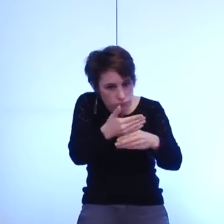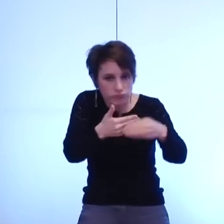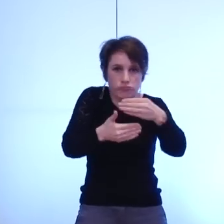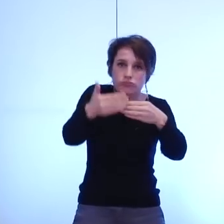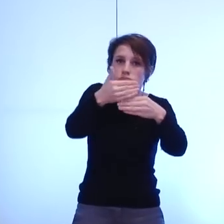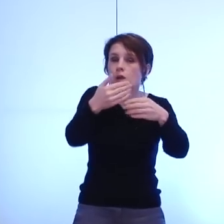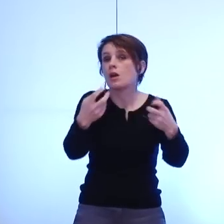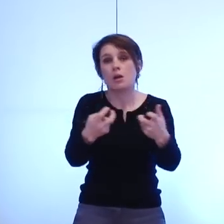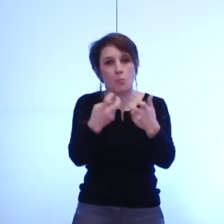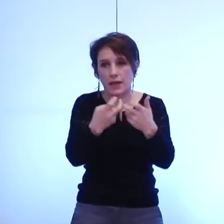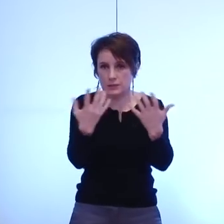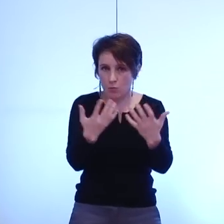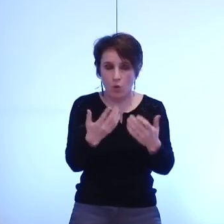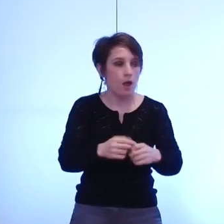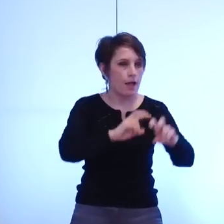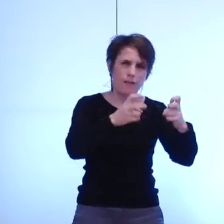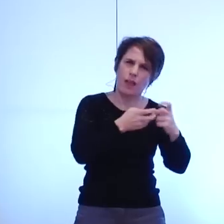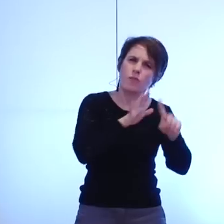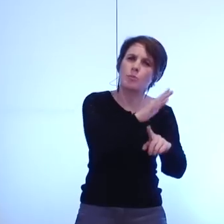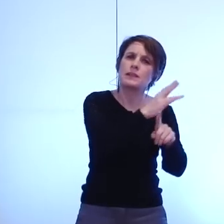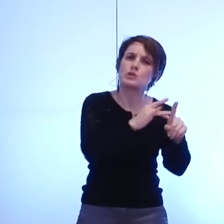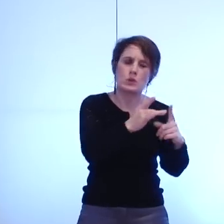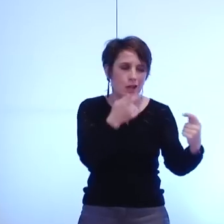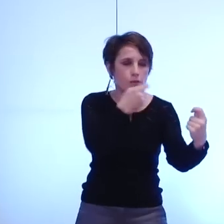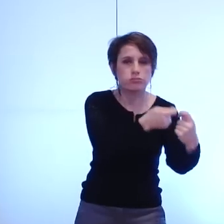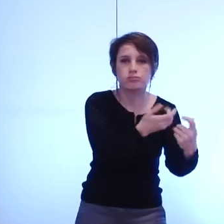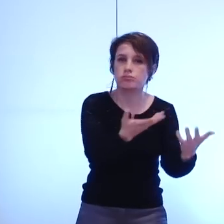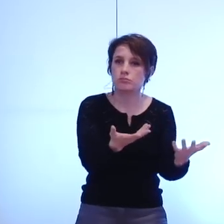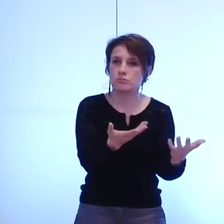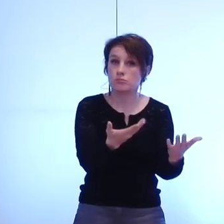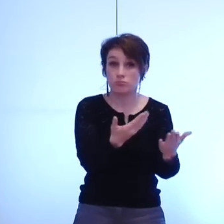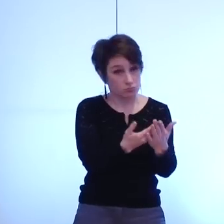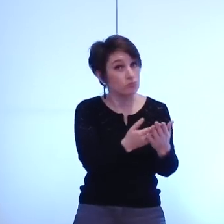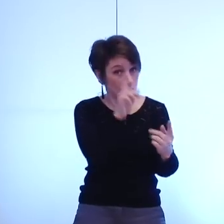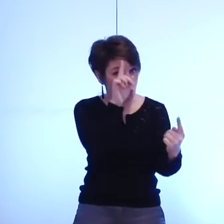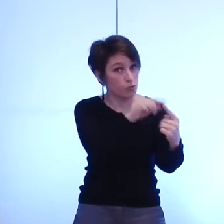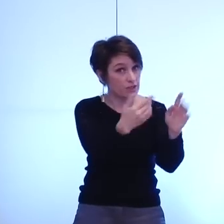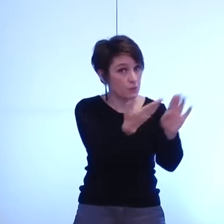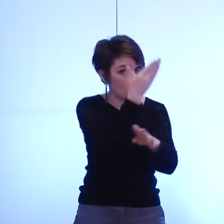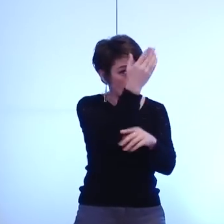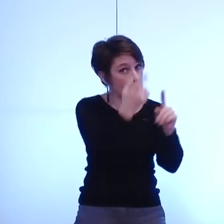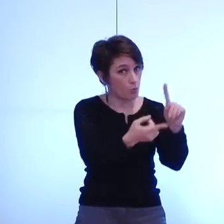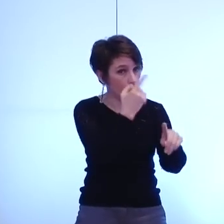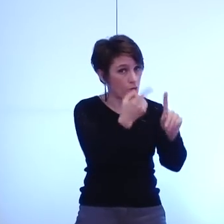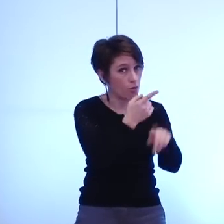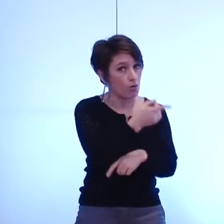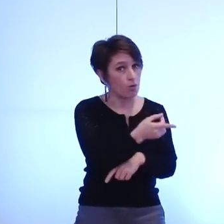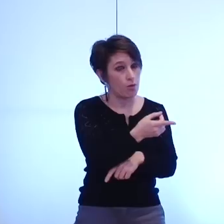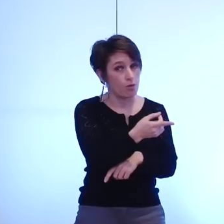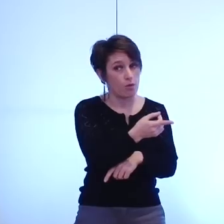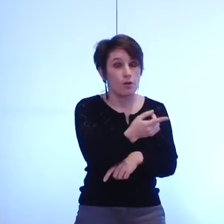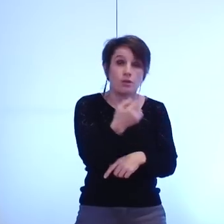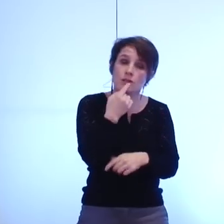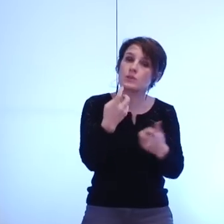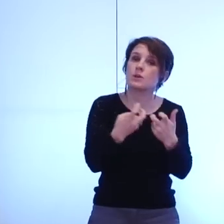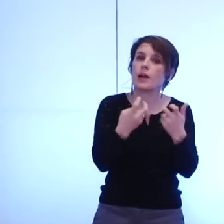la tarification sociale qui est un enjeu déterminant faire en sorte que ces premiers mètres